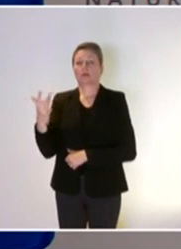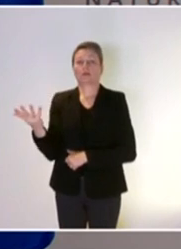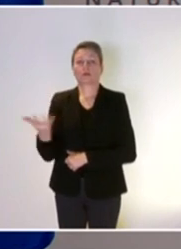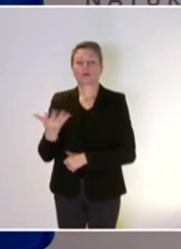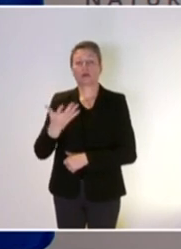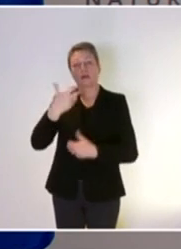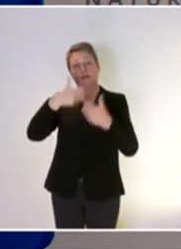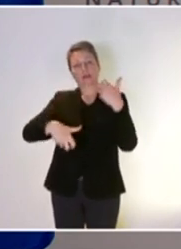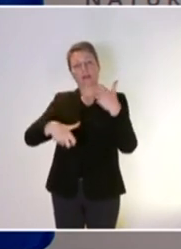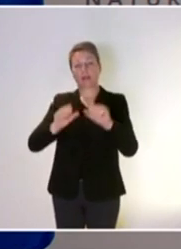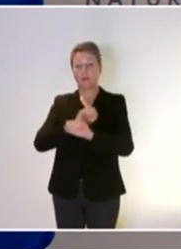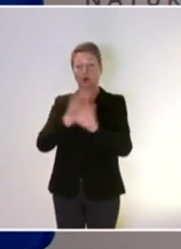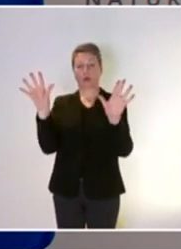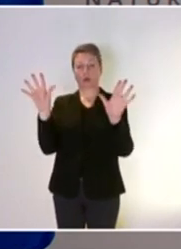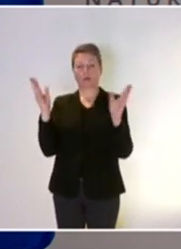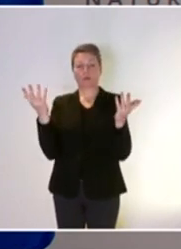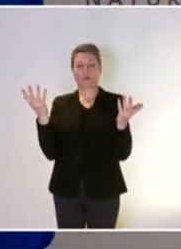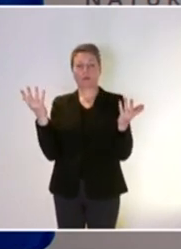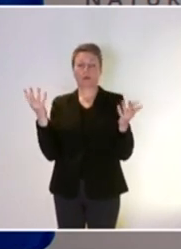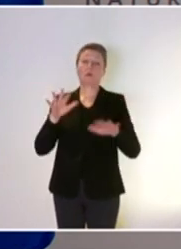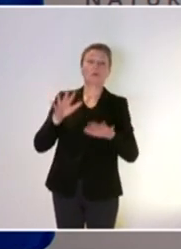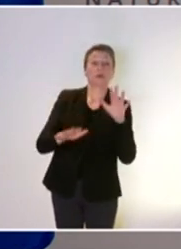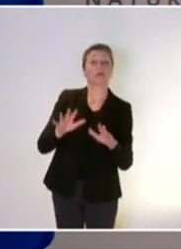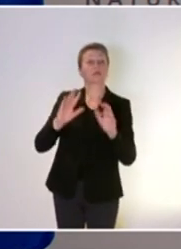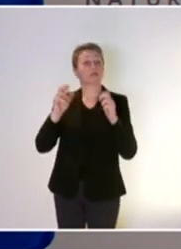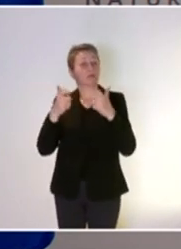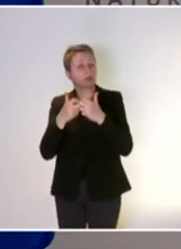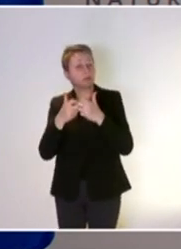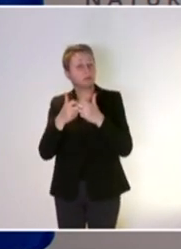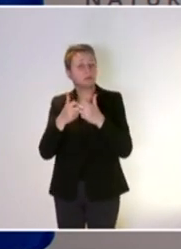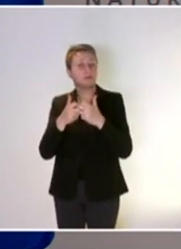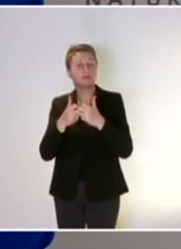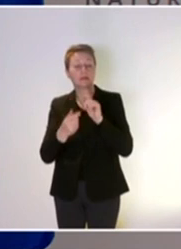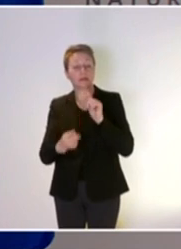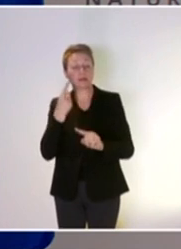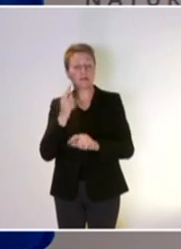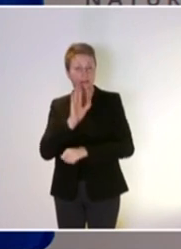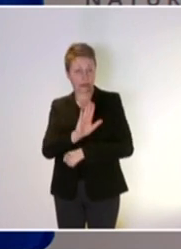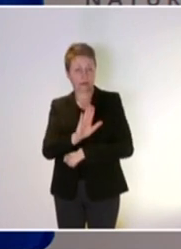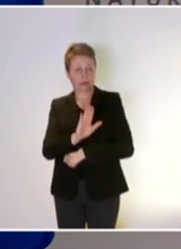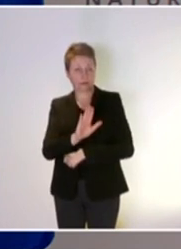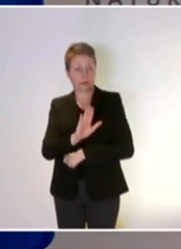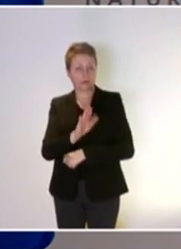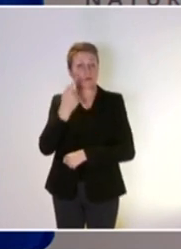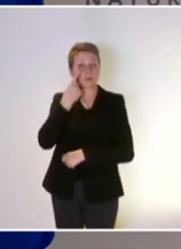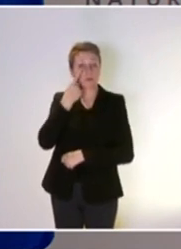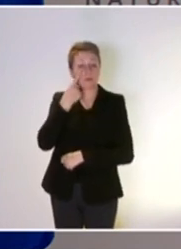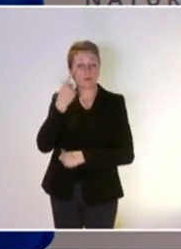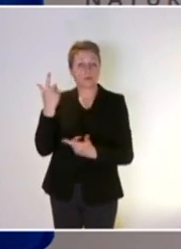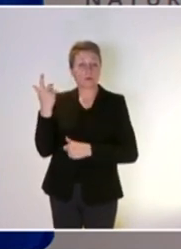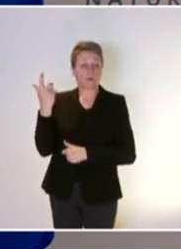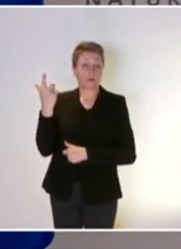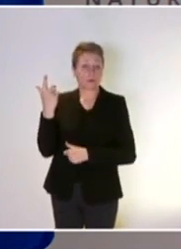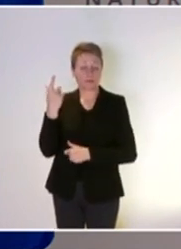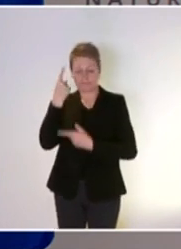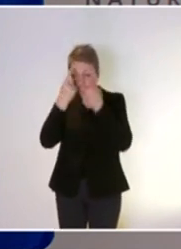fiscalité plus lisible pour ne pas dire peut-être d'une fiscalité affectée, on a à revoir la fiscalité qui